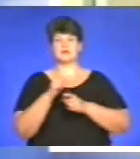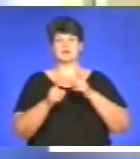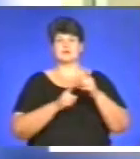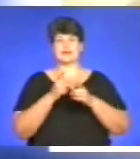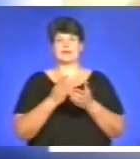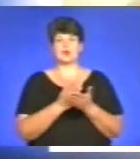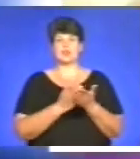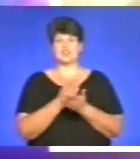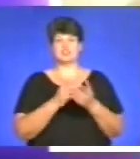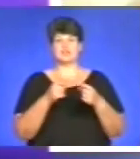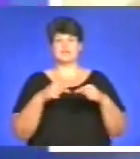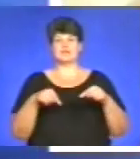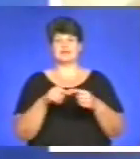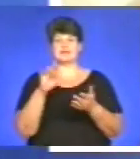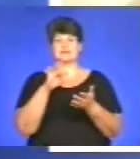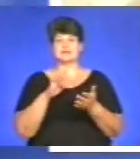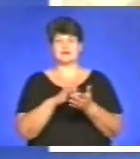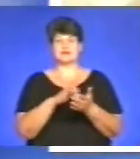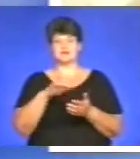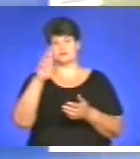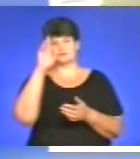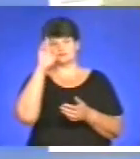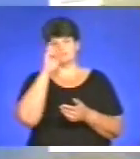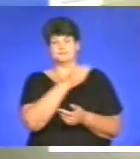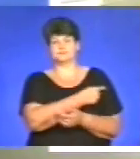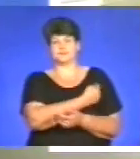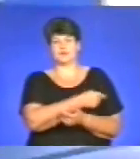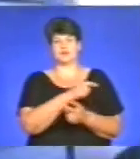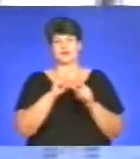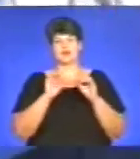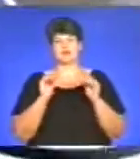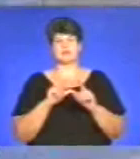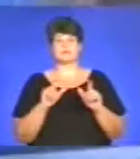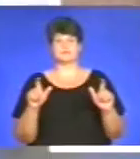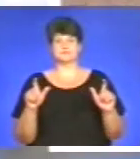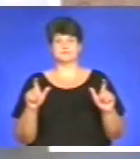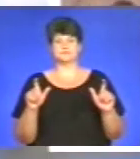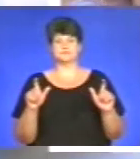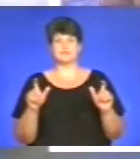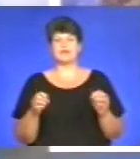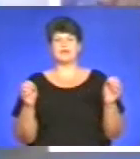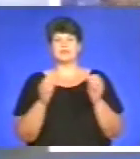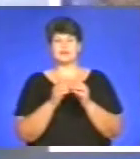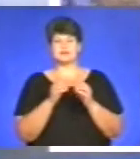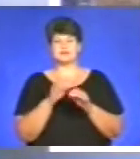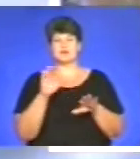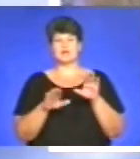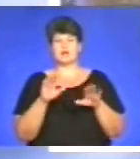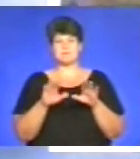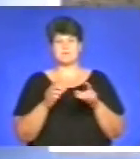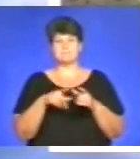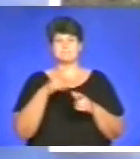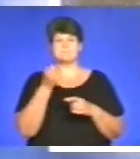хірургічне відділення Центральної комунальної районної лікарні. Десять кілограмів маковиня